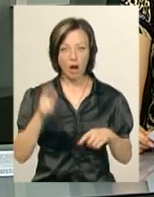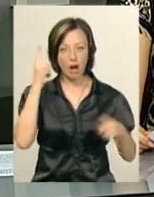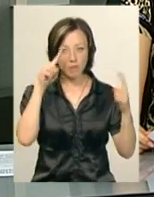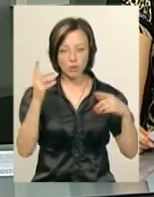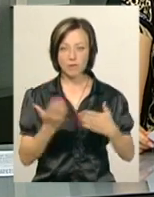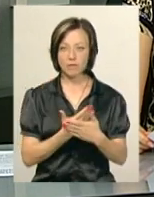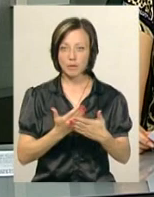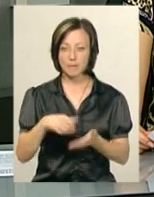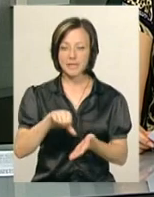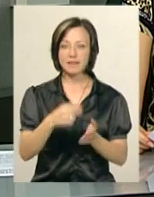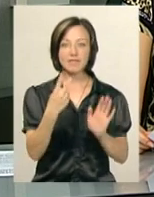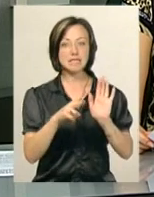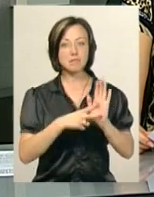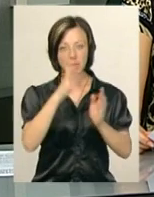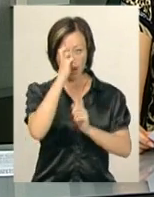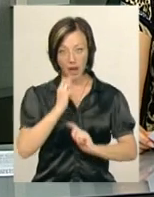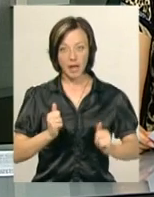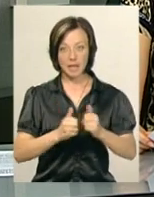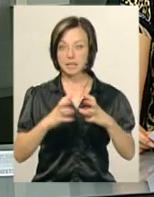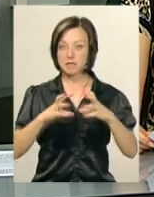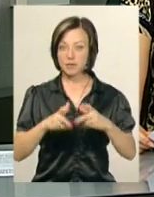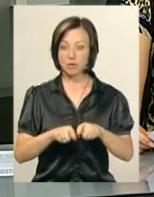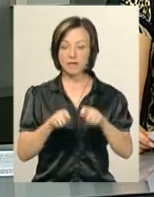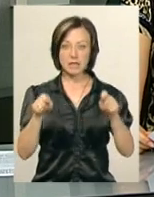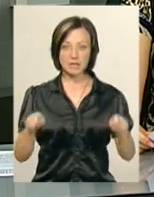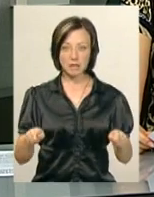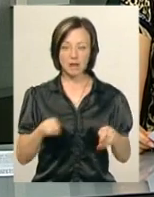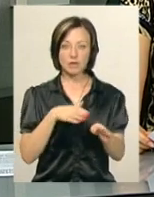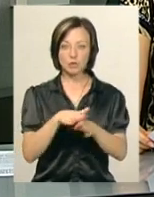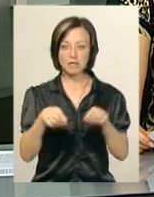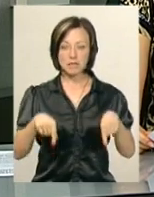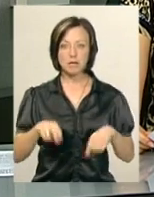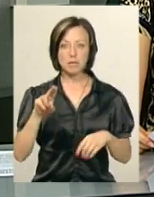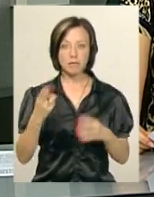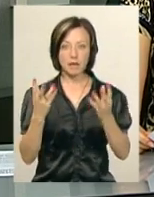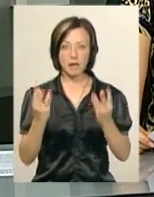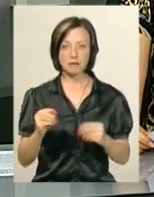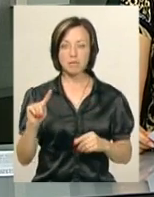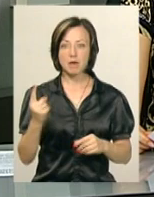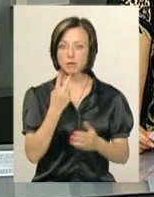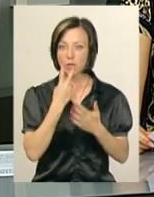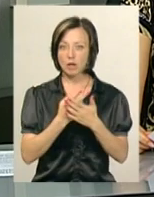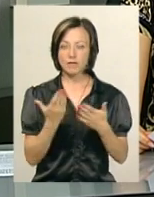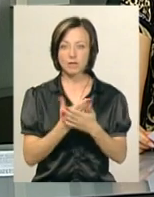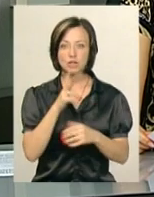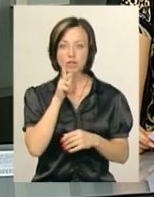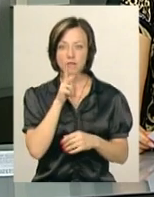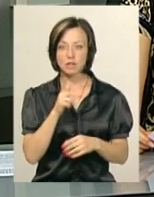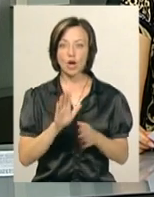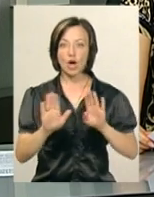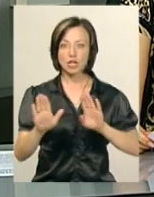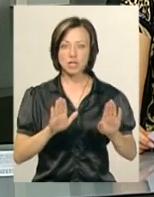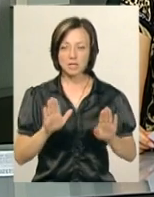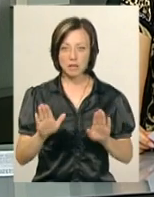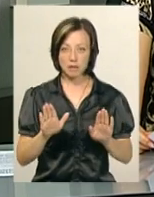стрічок – представники 27 країн світу. Відкриття «Бруківки» відбудеться цієї п'ятниці. Першим покажуть фільм чернівецького режисера